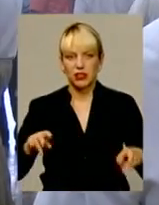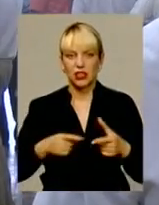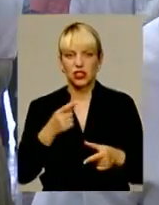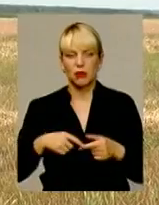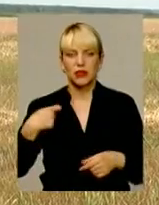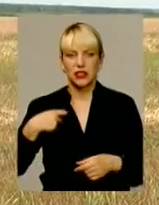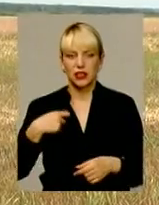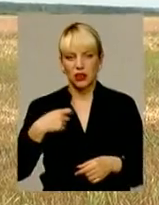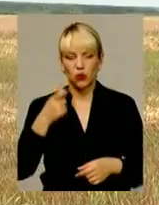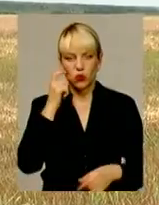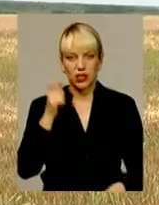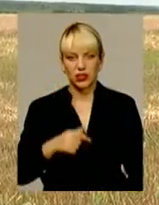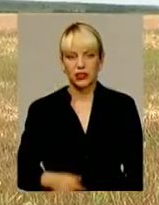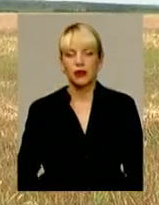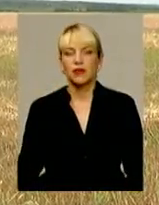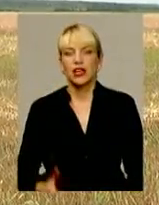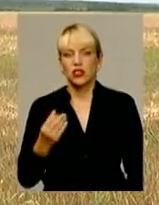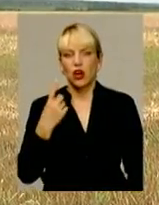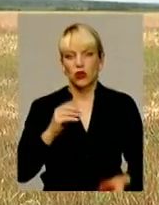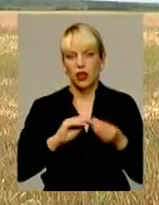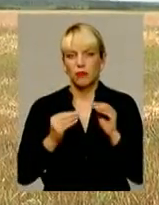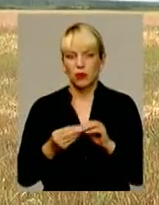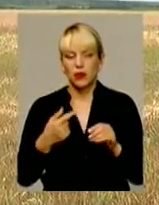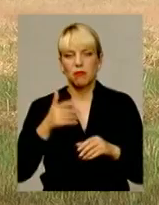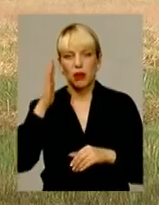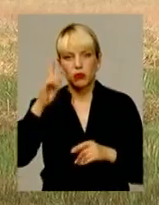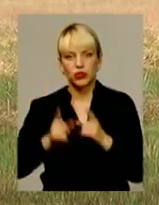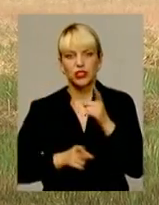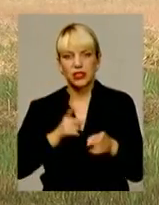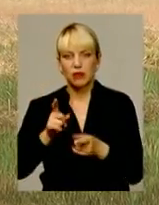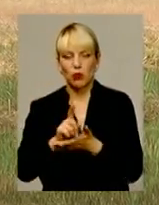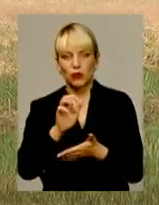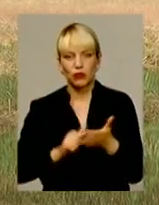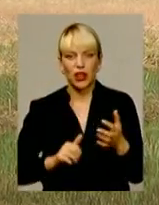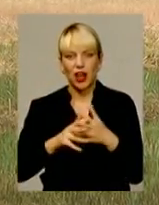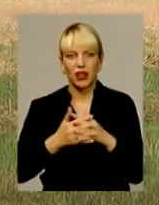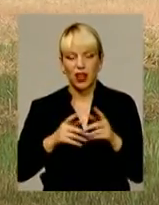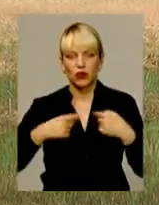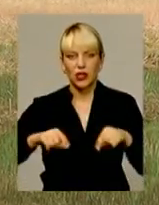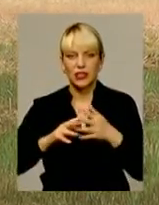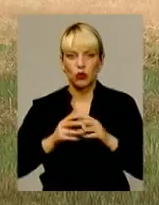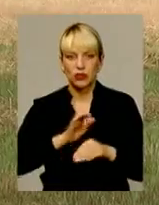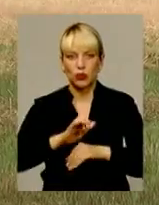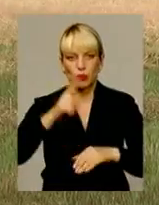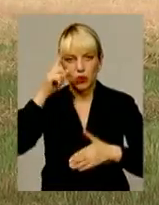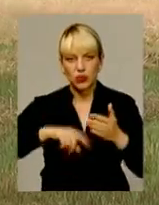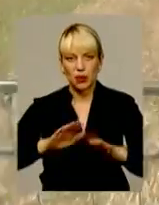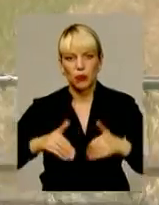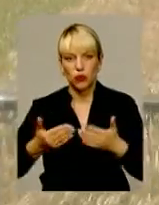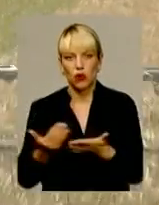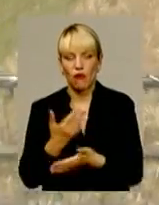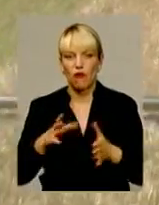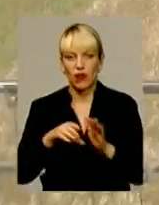власність народу. Ще одна проблема – майбутні зміни оподаткування в аграрній галузі. Сельгоспвиробники переконані, запропоновані